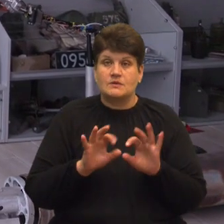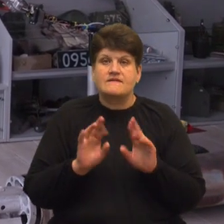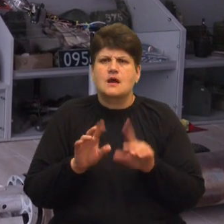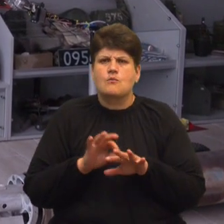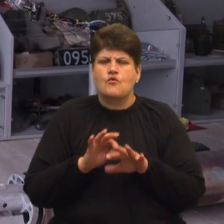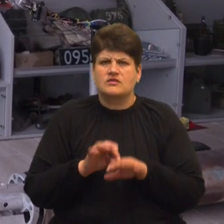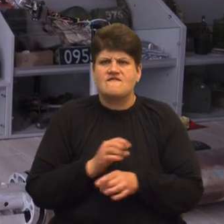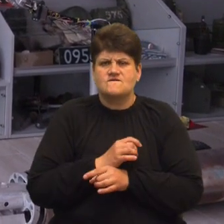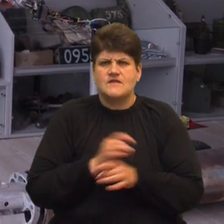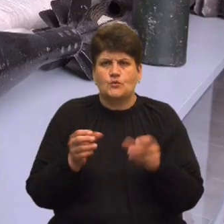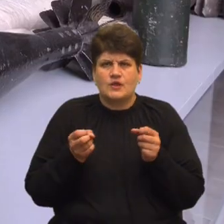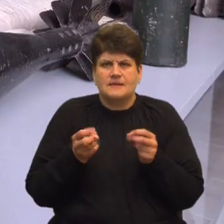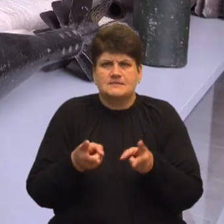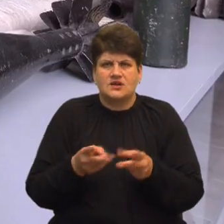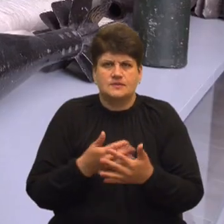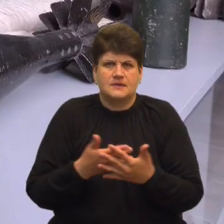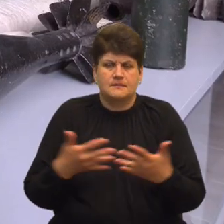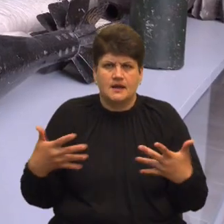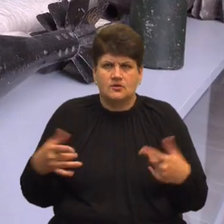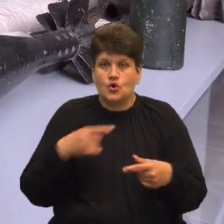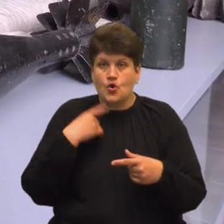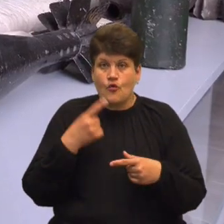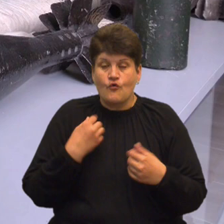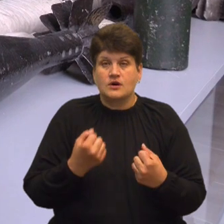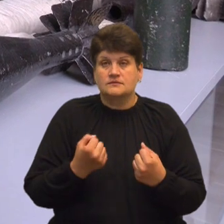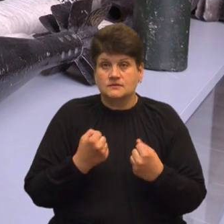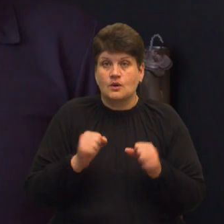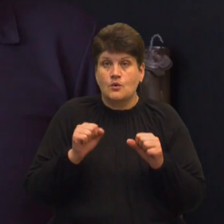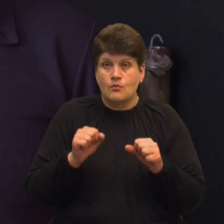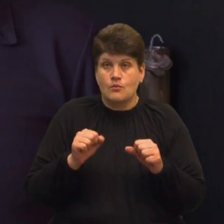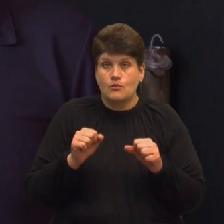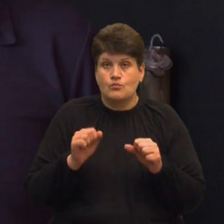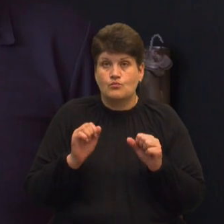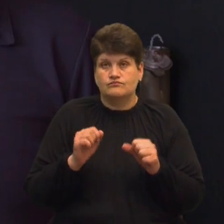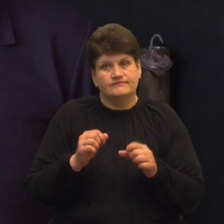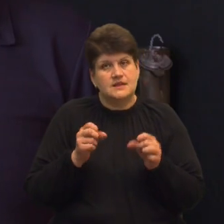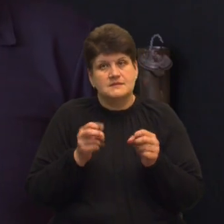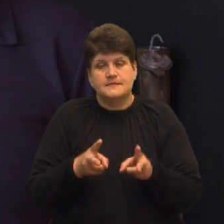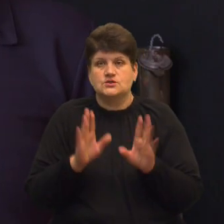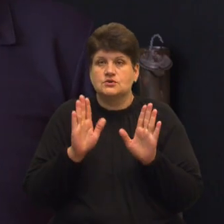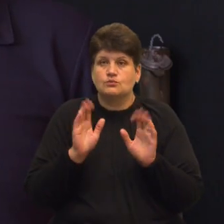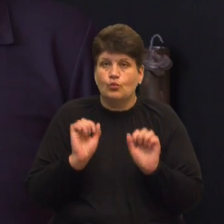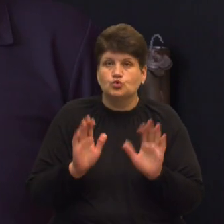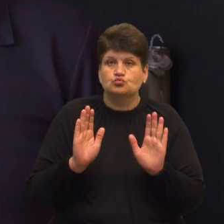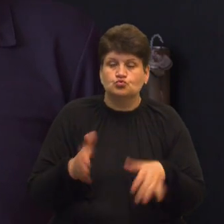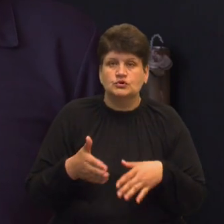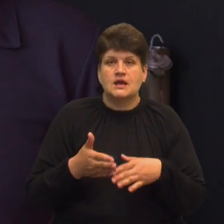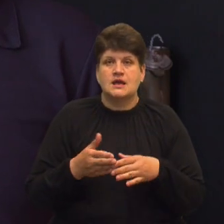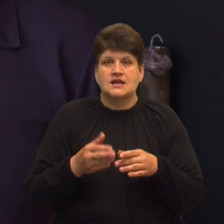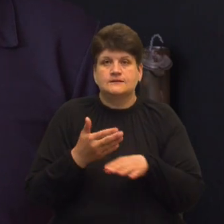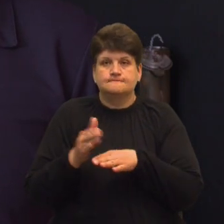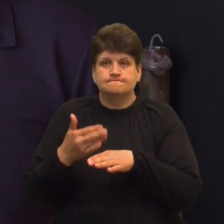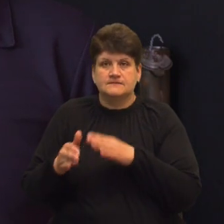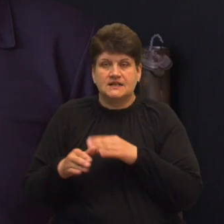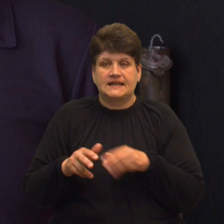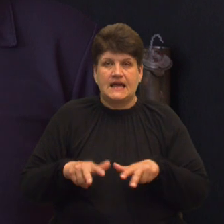вибухонебезпечними предметами. Каже, небезпечними можуть бути й уламки ракет. Відголоски цієї війни, яка йде в нас зараз на сході, на півдню